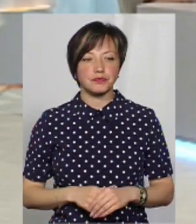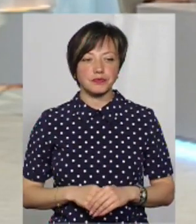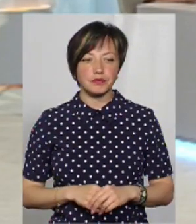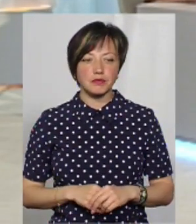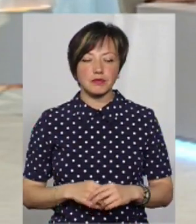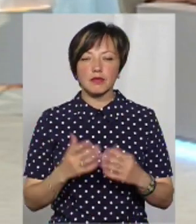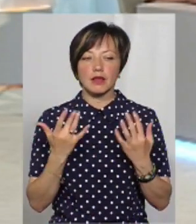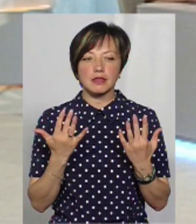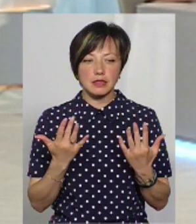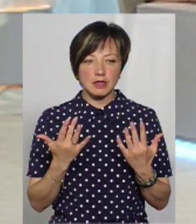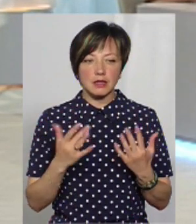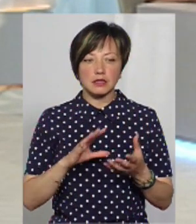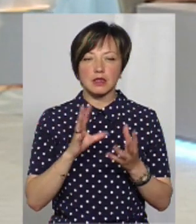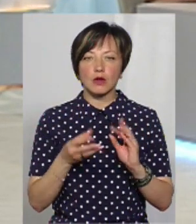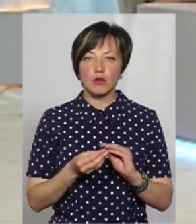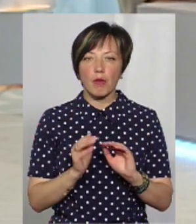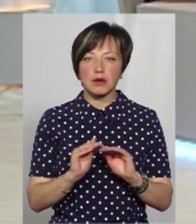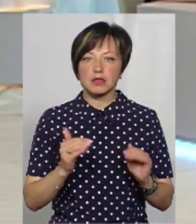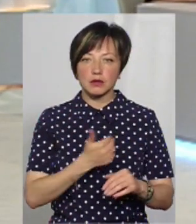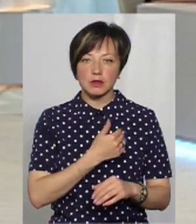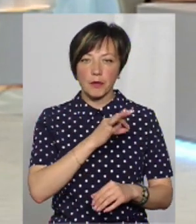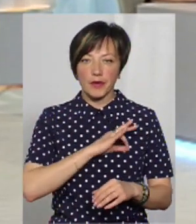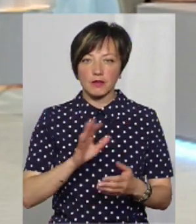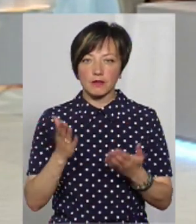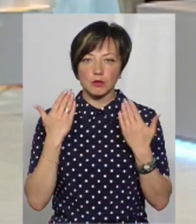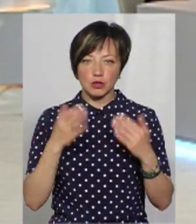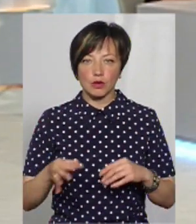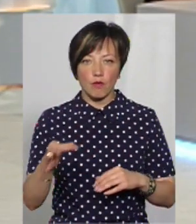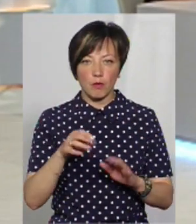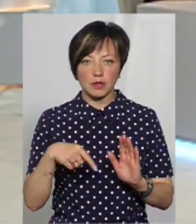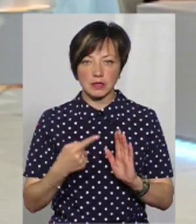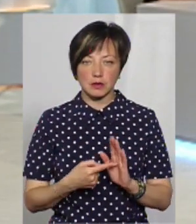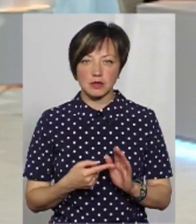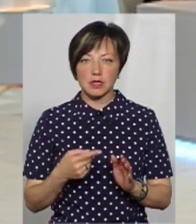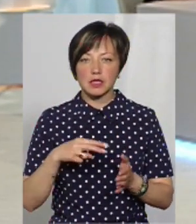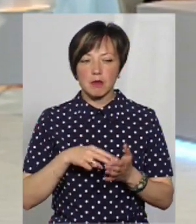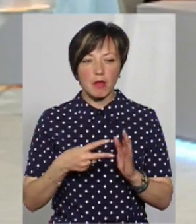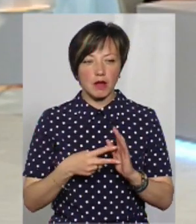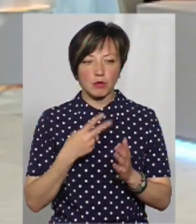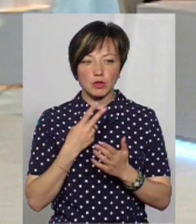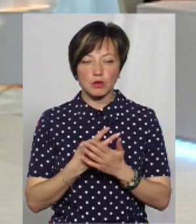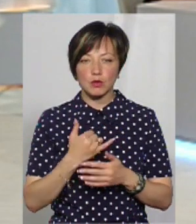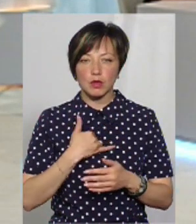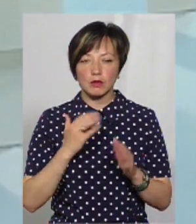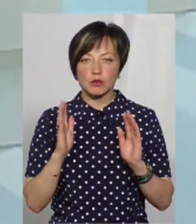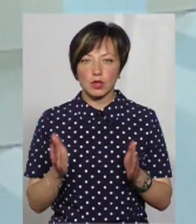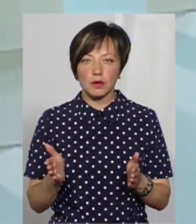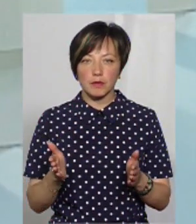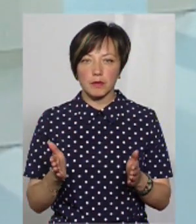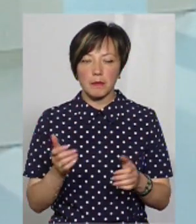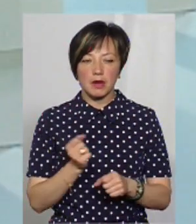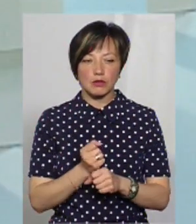скільки загалом дітей претендують на пільговий відпочинок у цьому році в області? За плановими показниками в нас буде